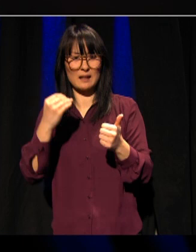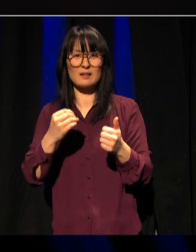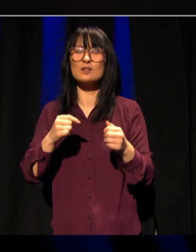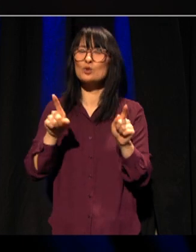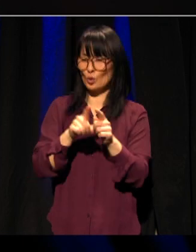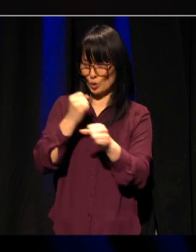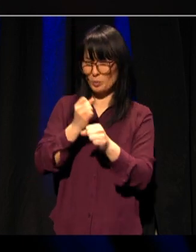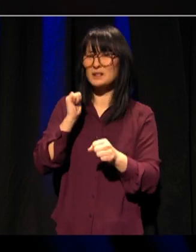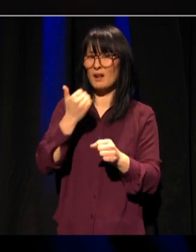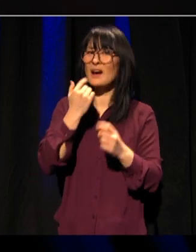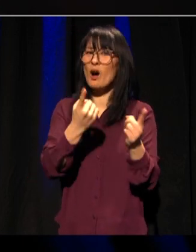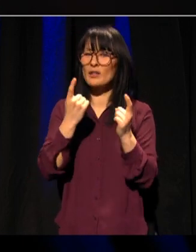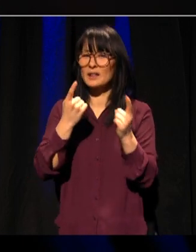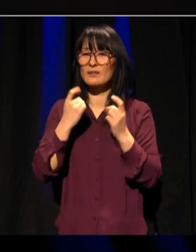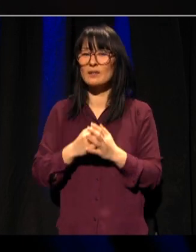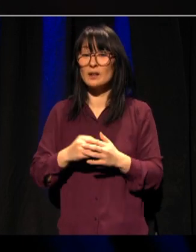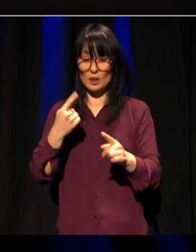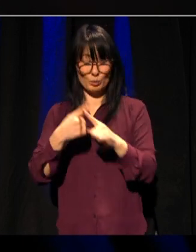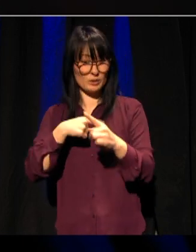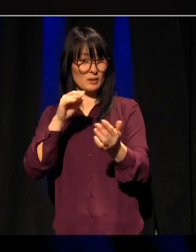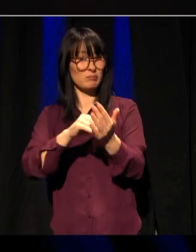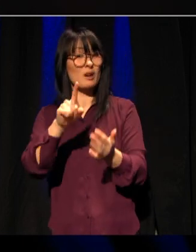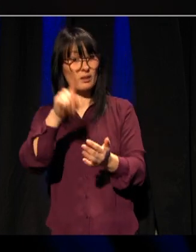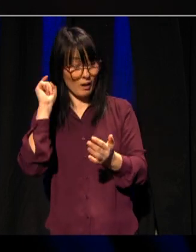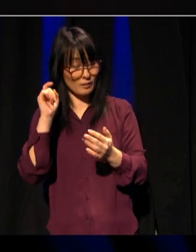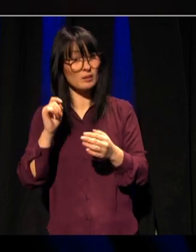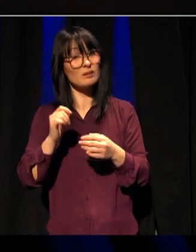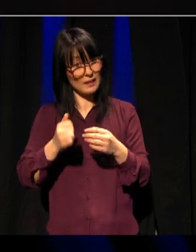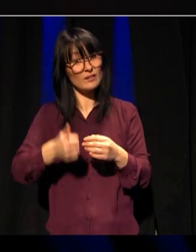store krav fordi det er en utrolig viktig jobb